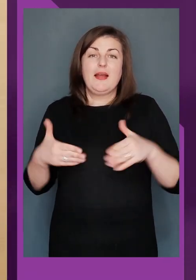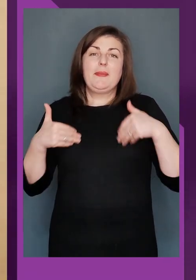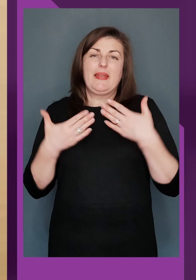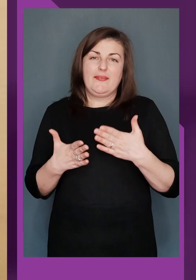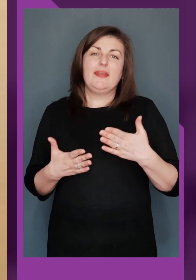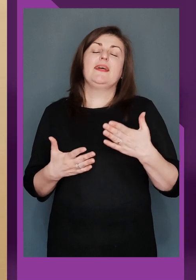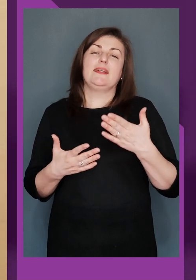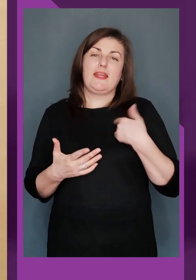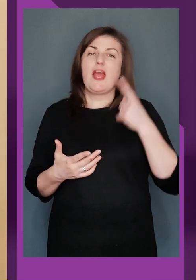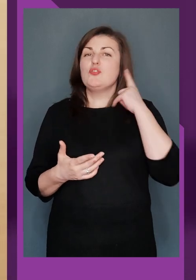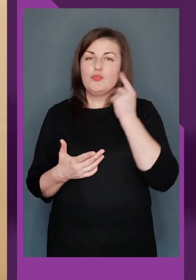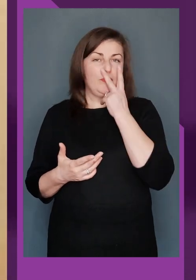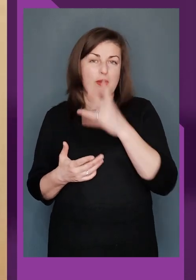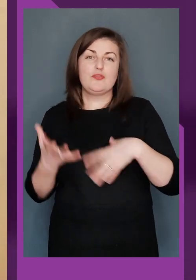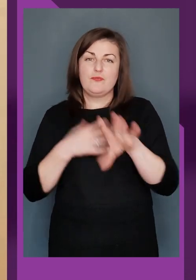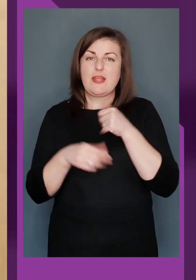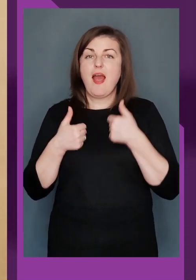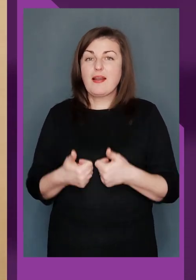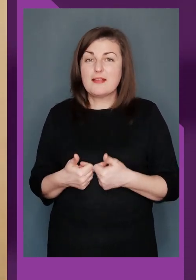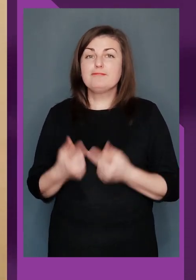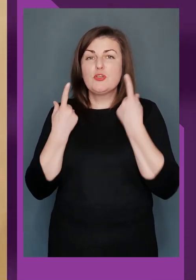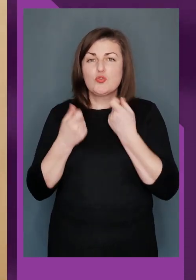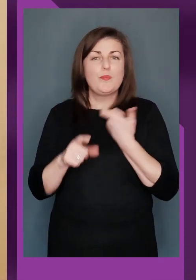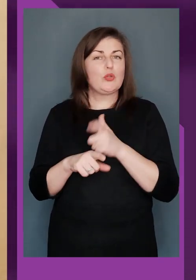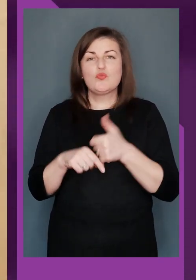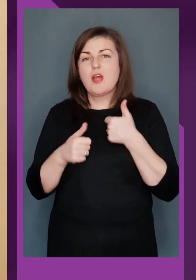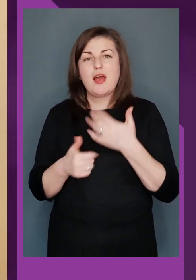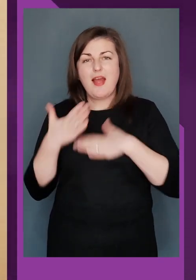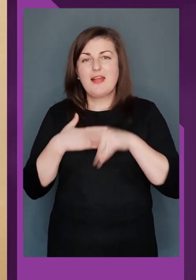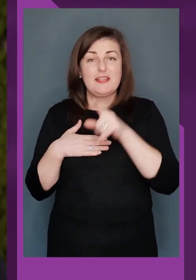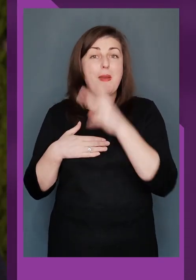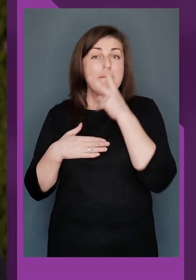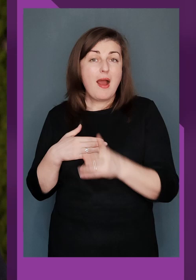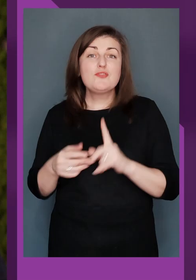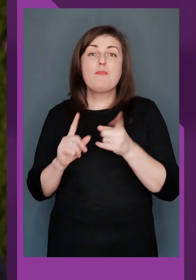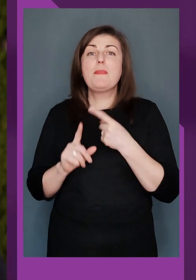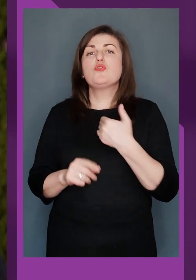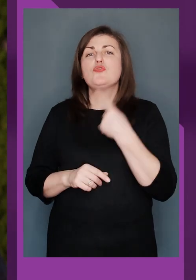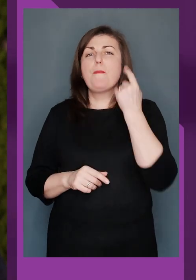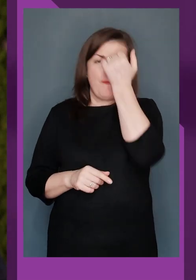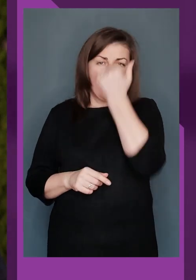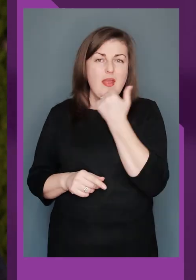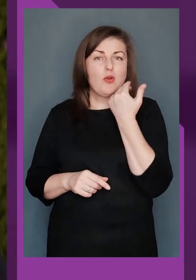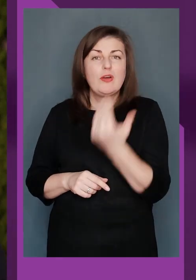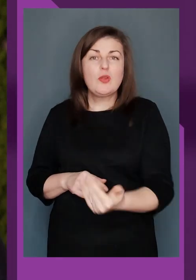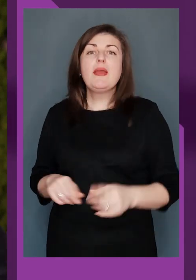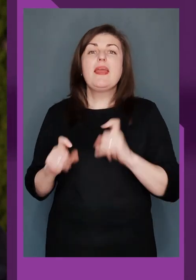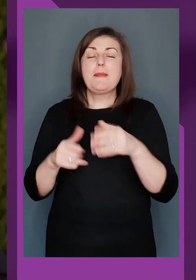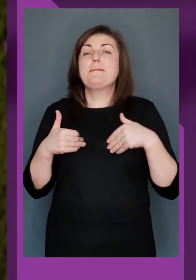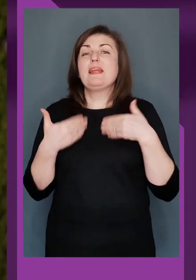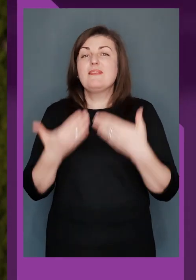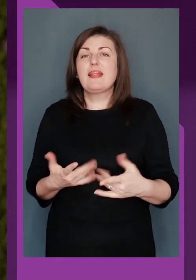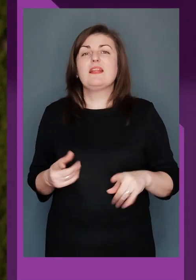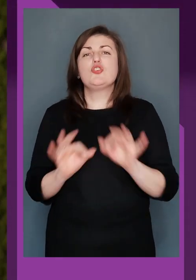Так, привіт. Я чую, бачу, все гаразд. Супер. Дуже радий тебе бачити. По-перше, хочу і подякувати